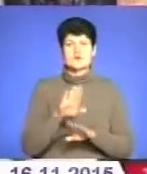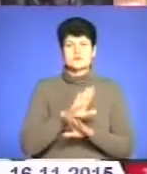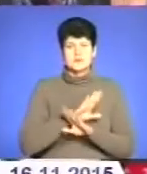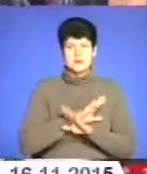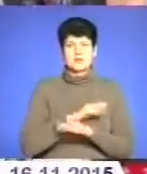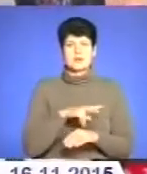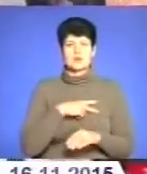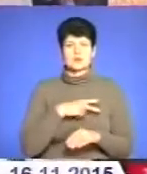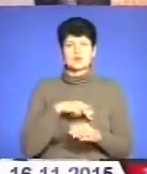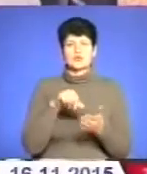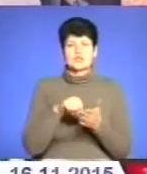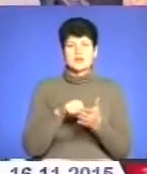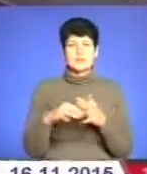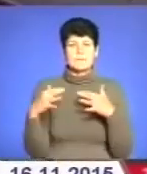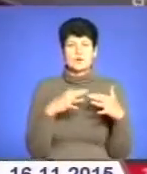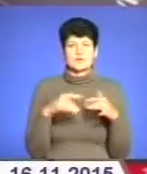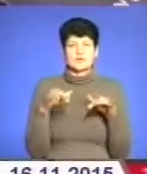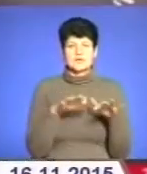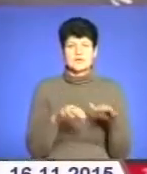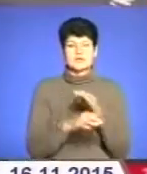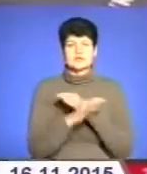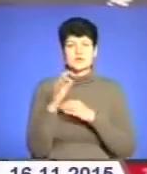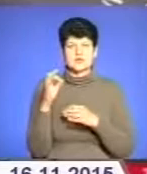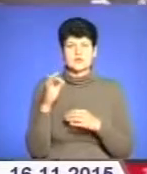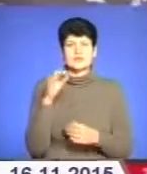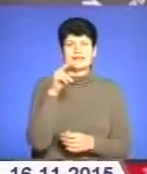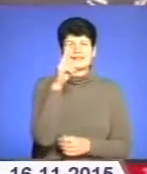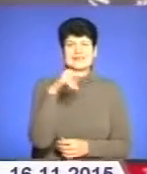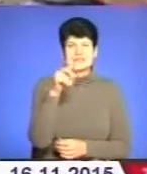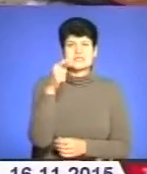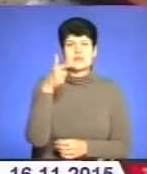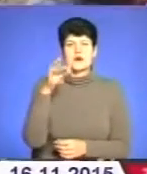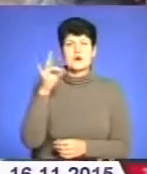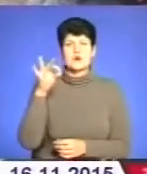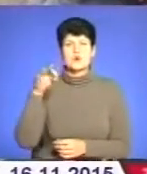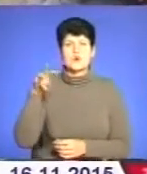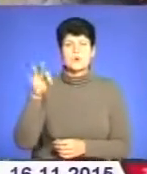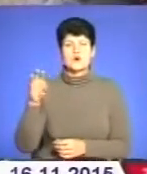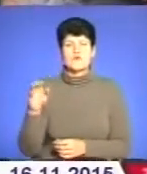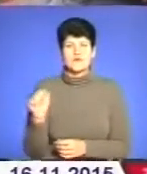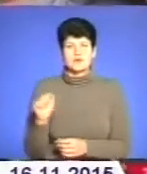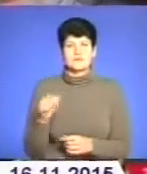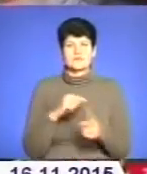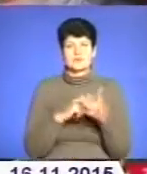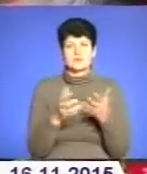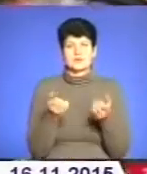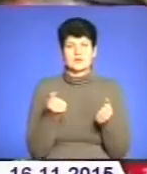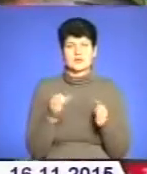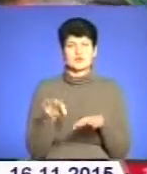нагородили учасника бойових дій на сході Дениса Громова. Відзнаку прийняла дружина та синочок.